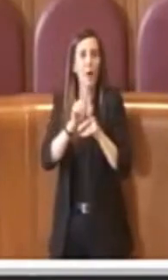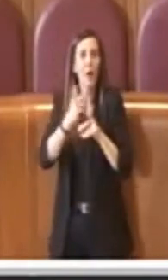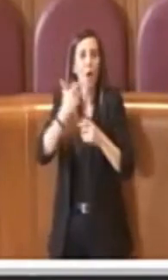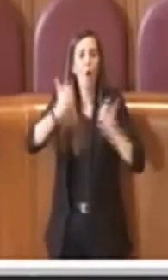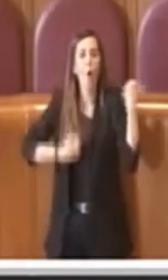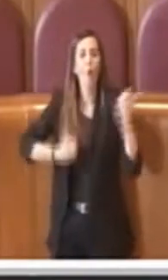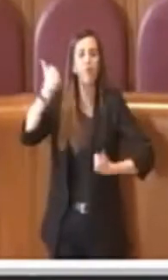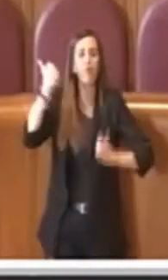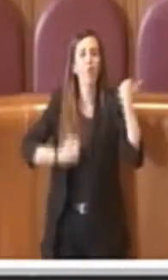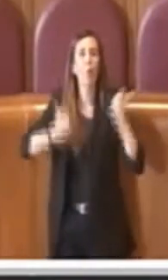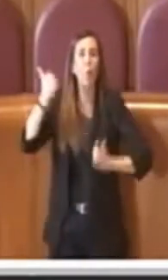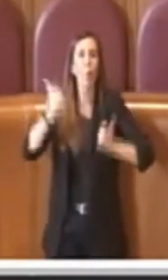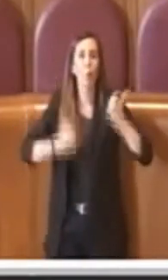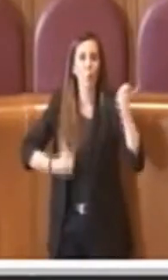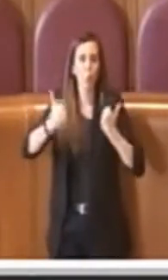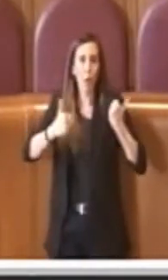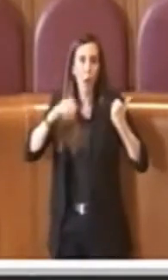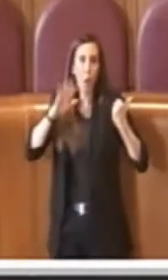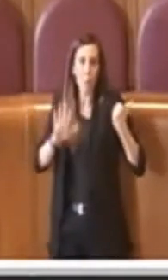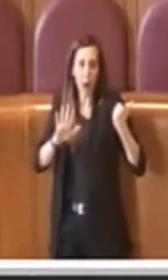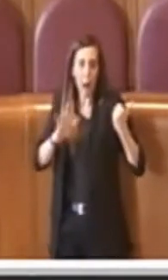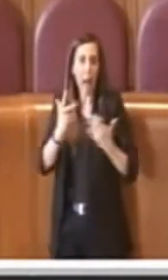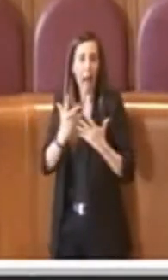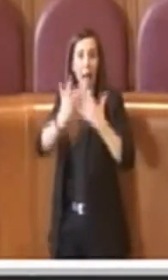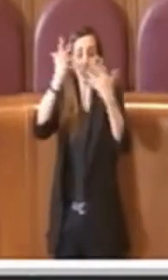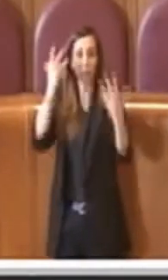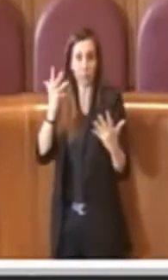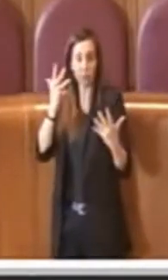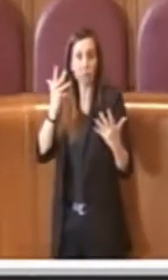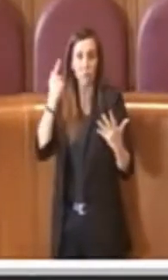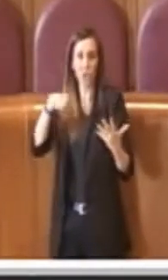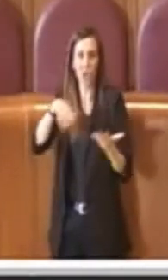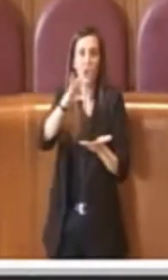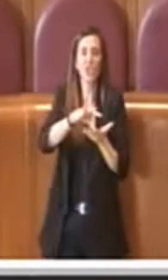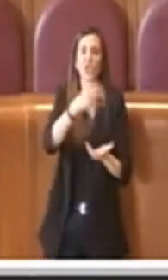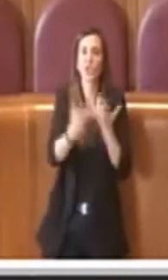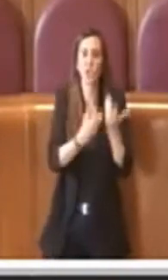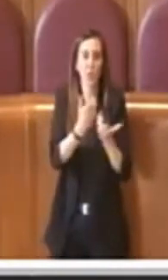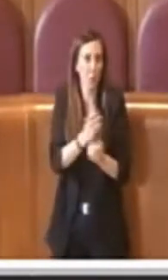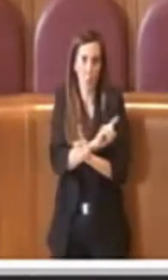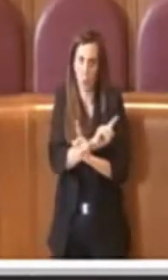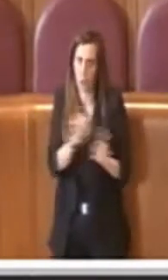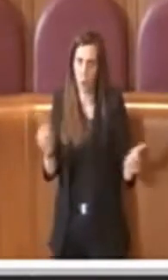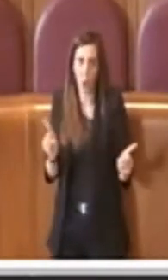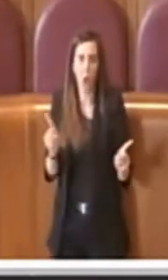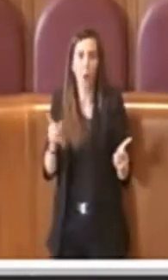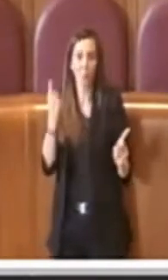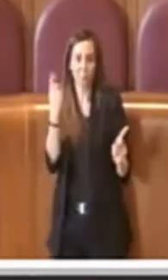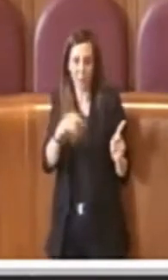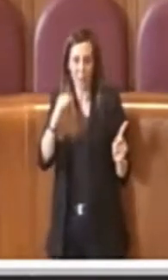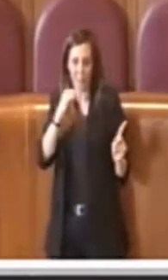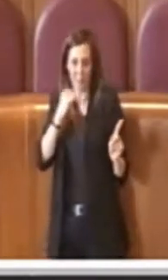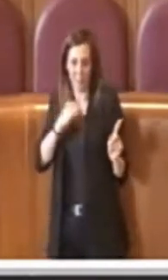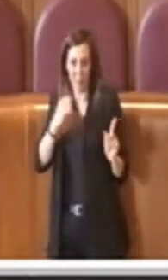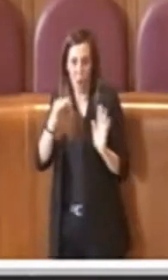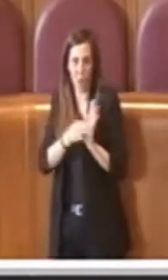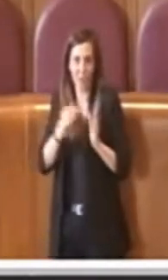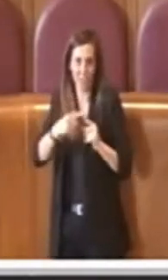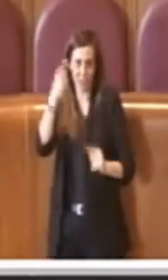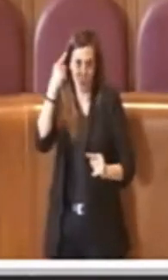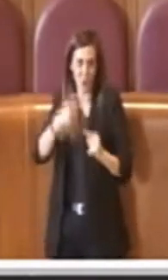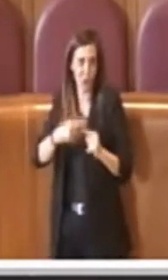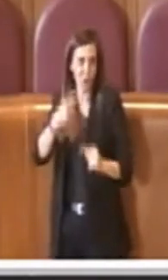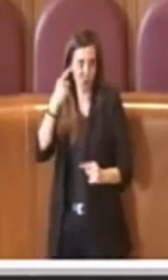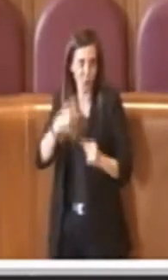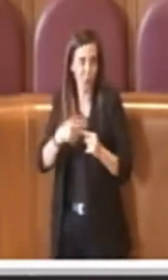ma in realtà non si esalta affatto. Infatti c'è questo premesso in questo ordine del giorno